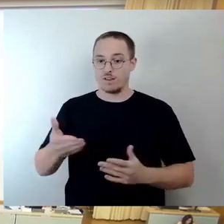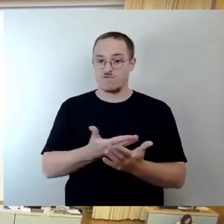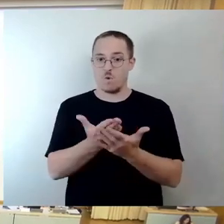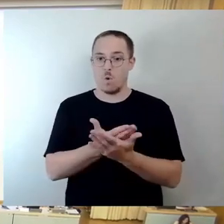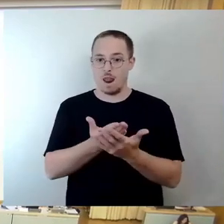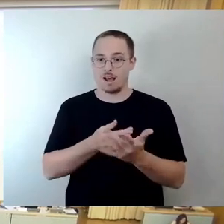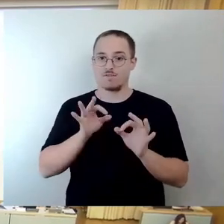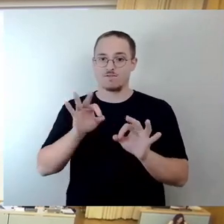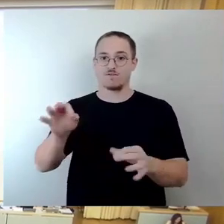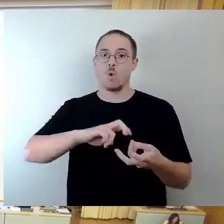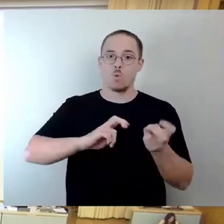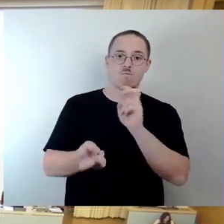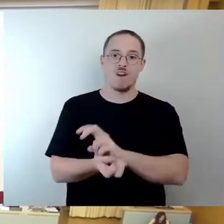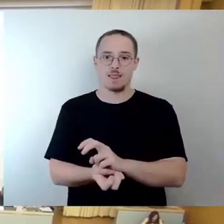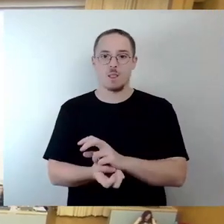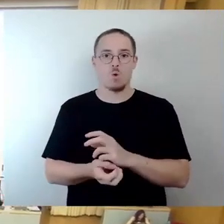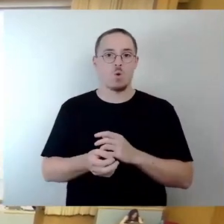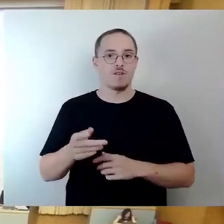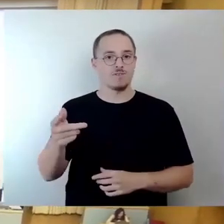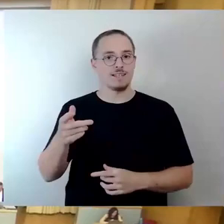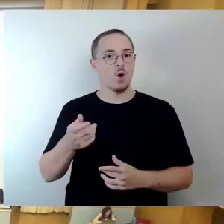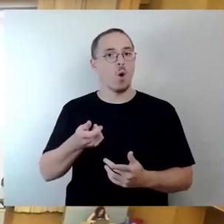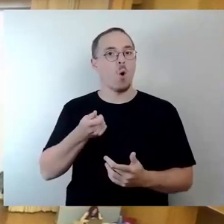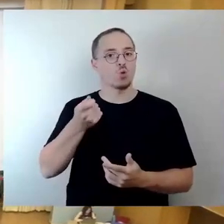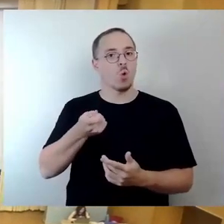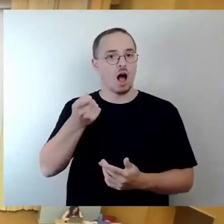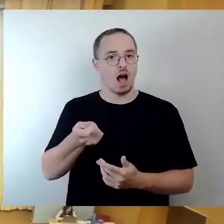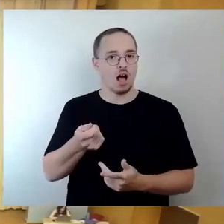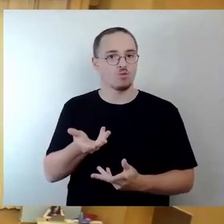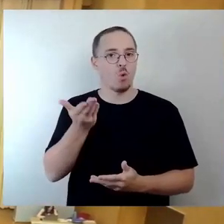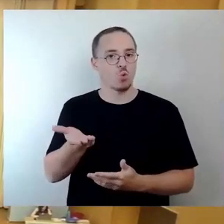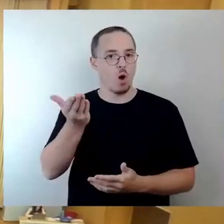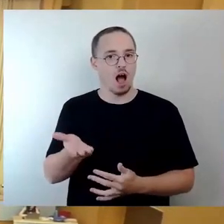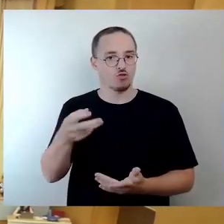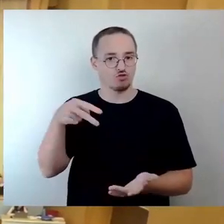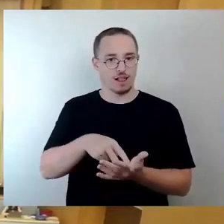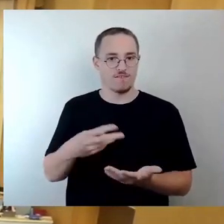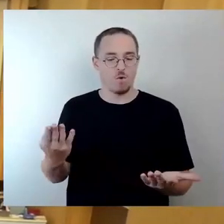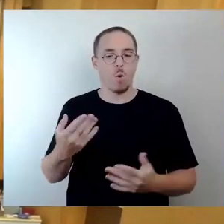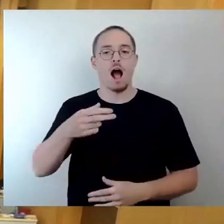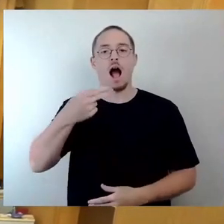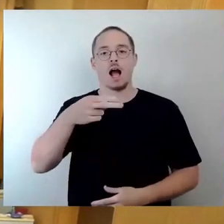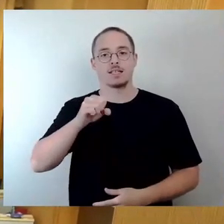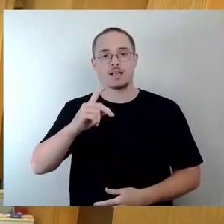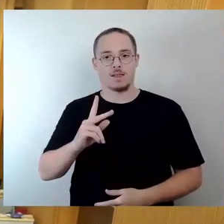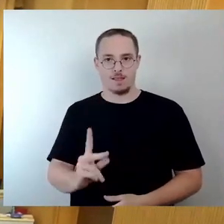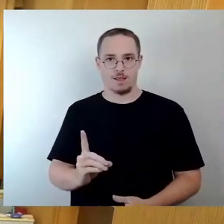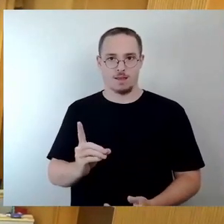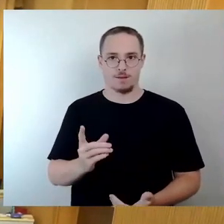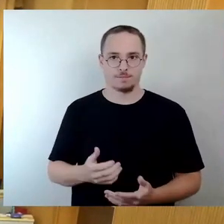HSKD zu festen Anstellungen. Und um den Umfang der derzeitigen Unterrichtsstunden abzubilden, werden 50